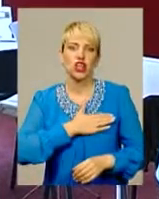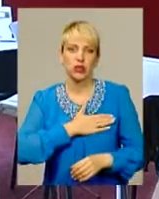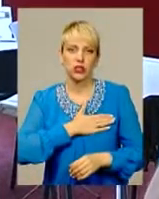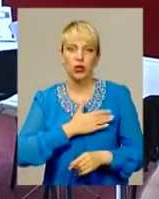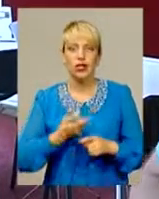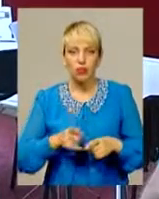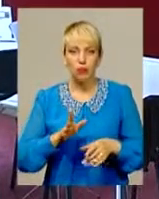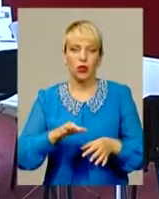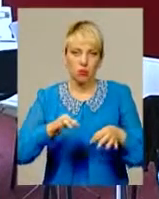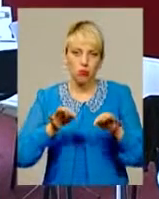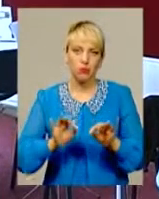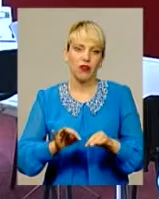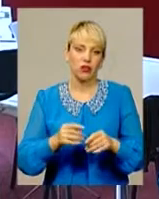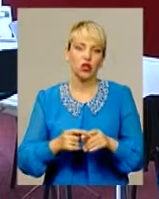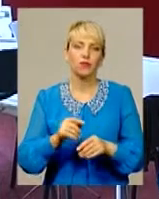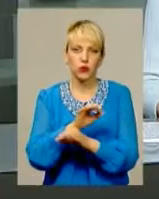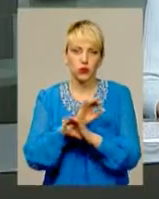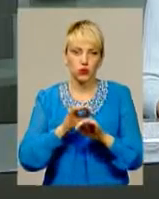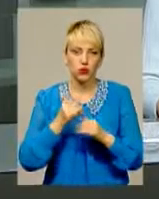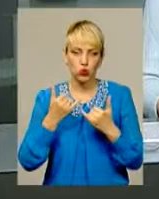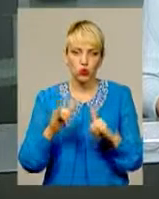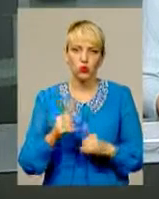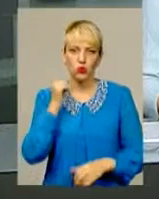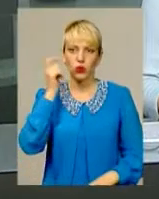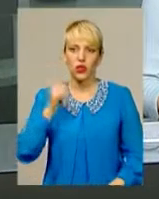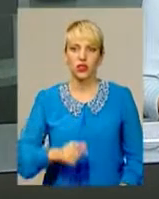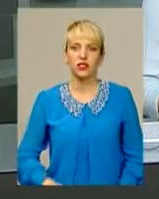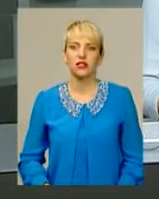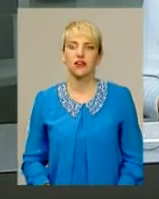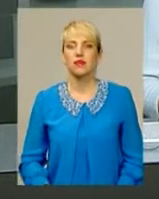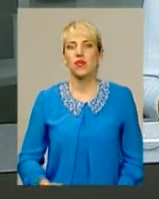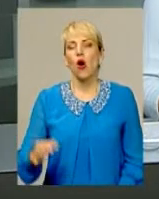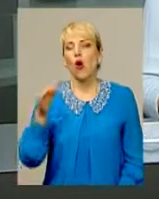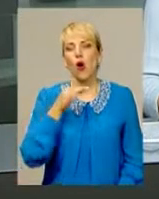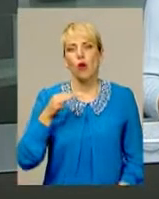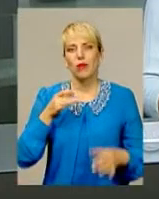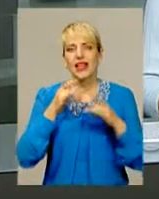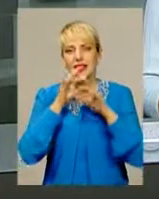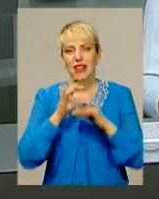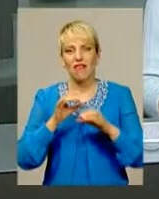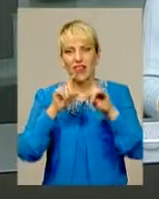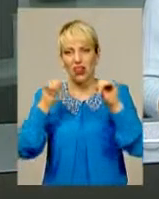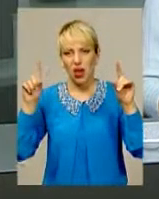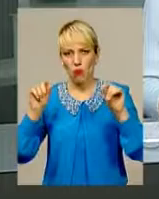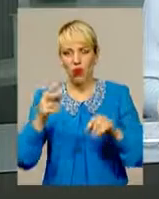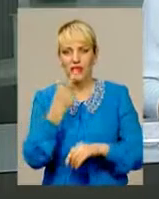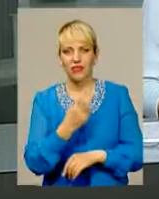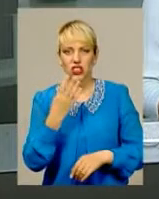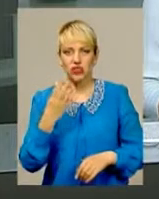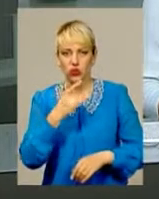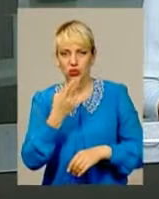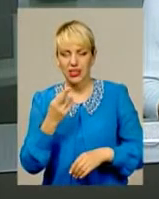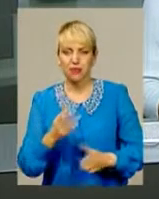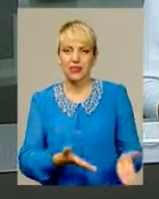буде по-справжньому відчуто українцям. А обласна філармонія 24 серпня запрошує на